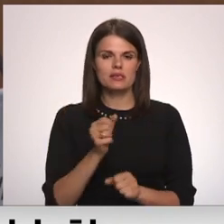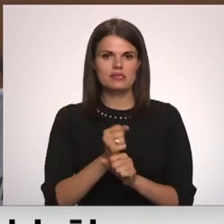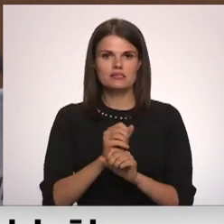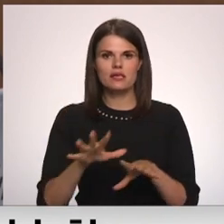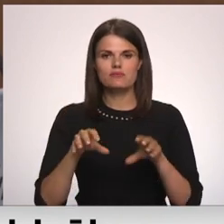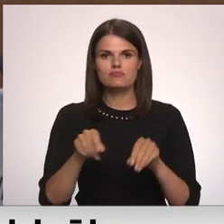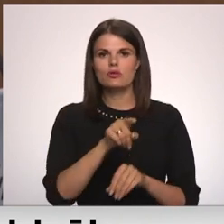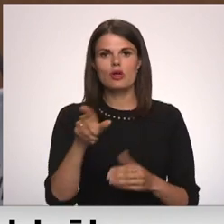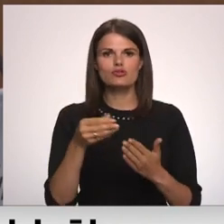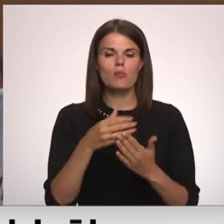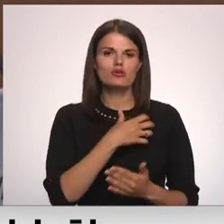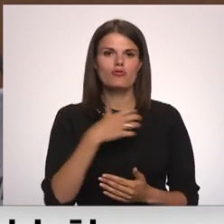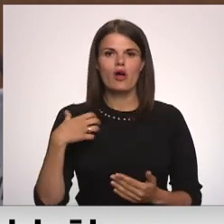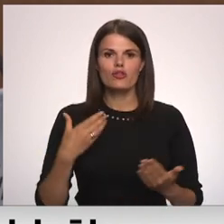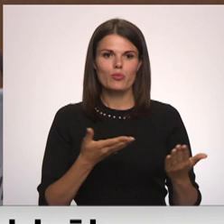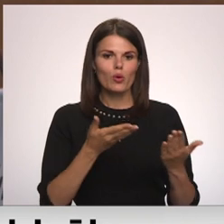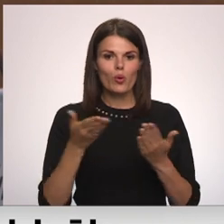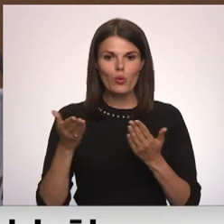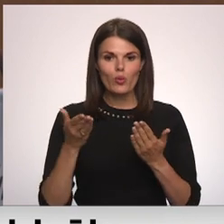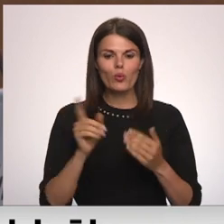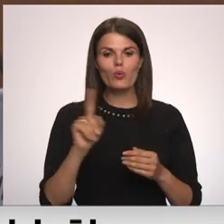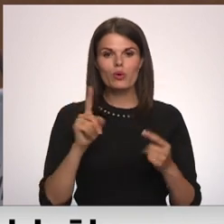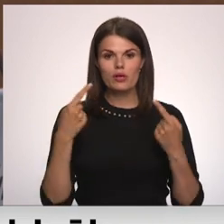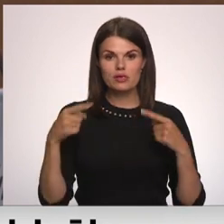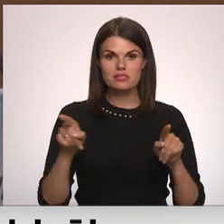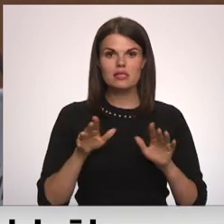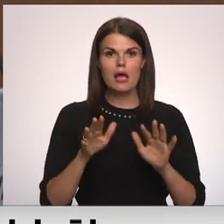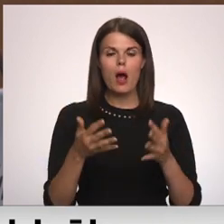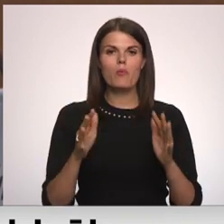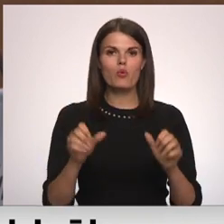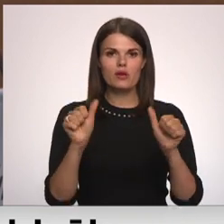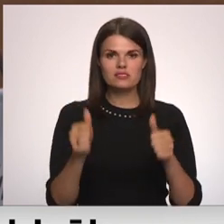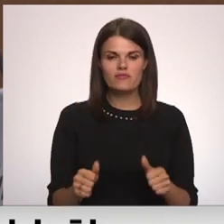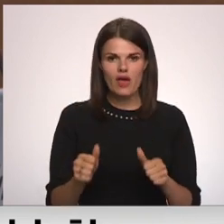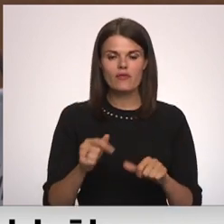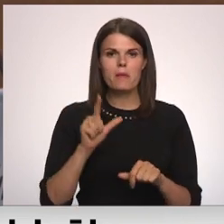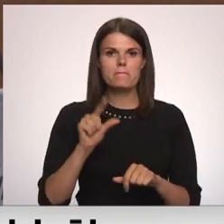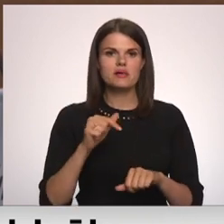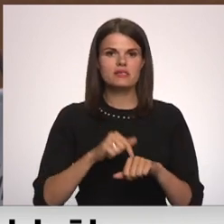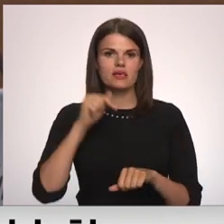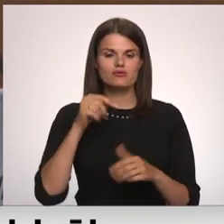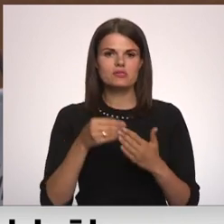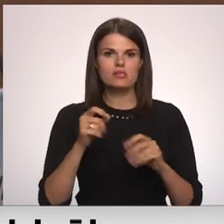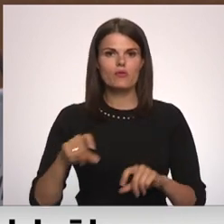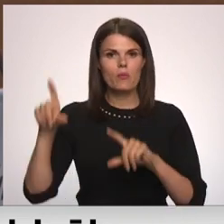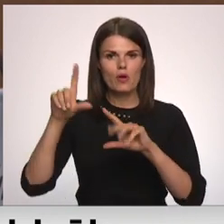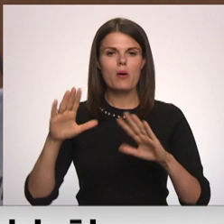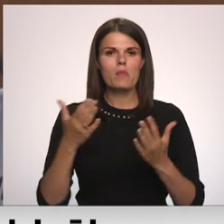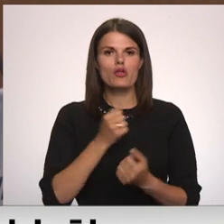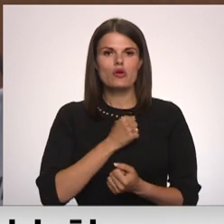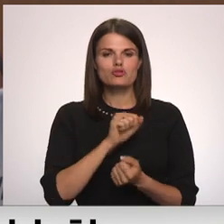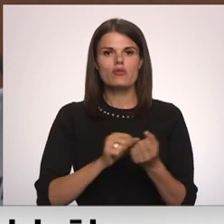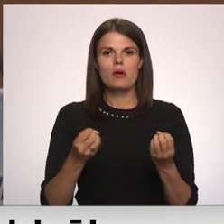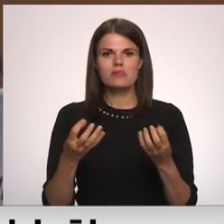tās pašvaldības, kur faktiski ir citi apkuras veidi noteikti mazāk izjutījušo cenu pieaugumu, bet jau žēl dabas gāzi